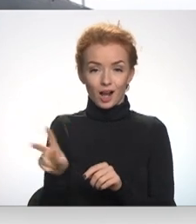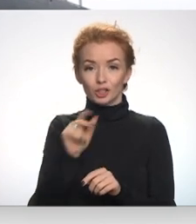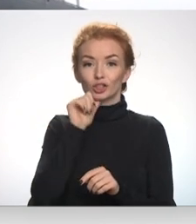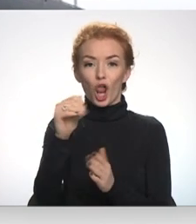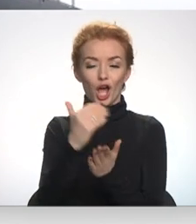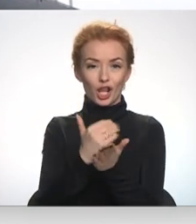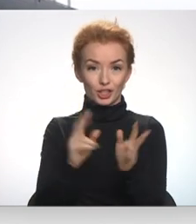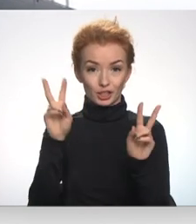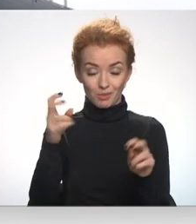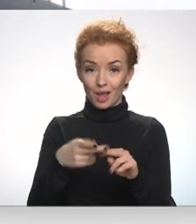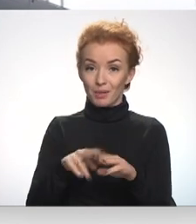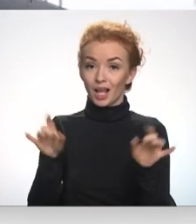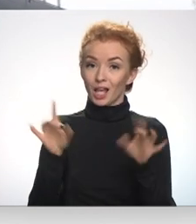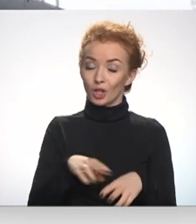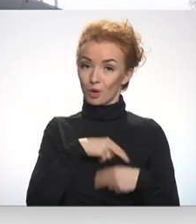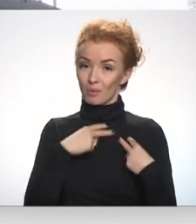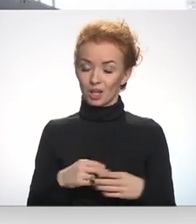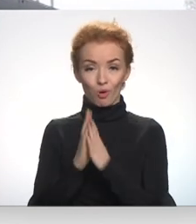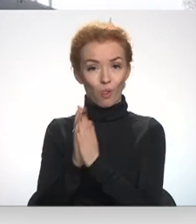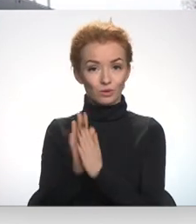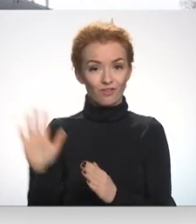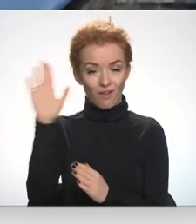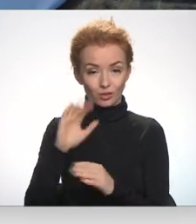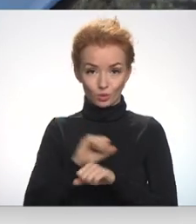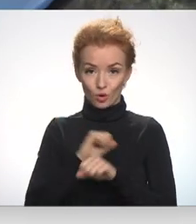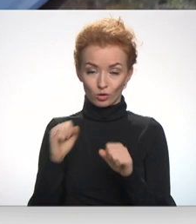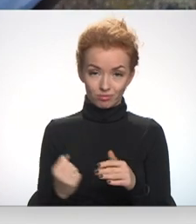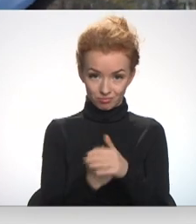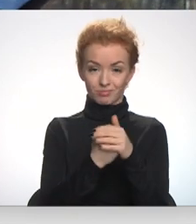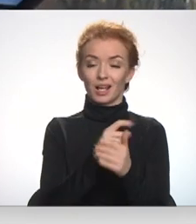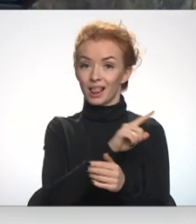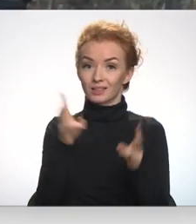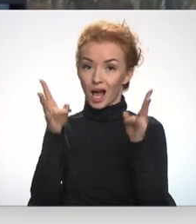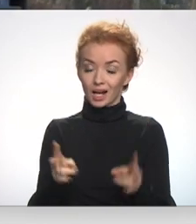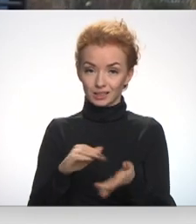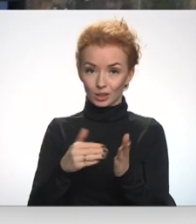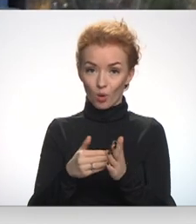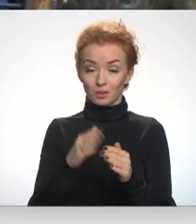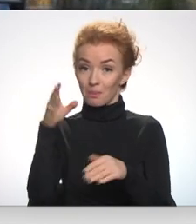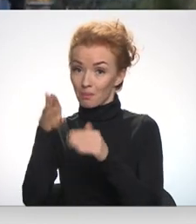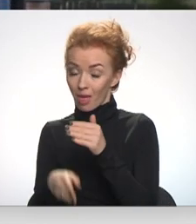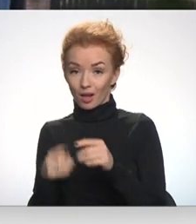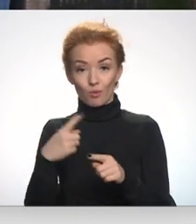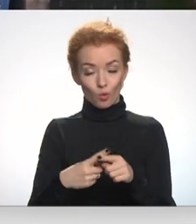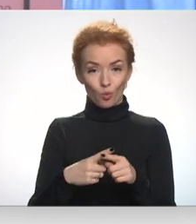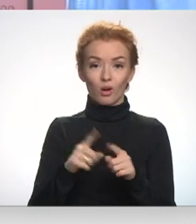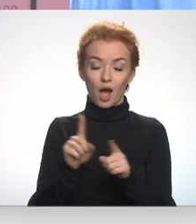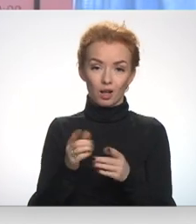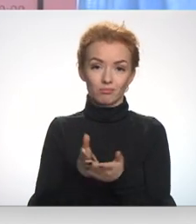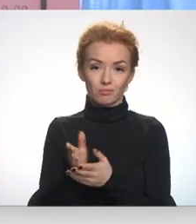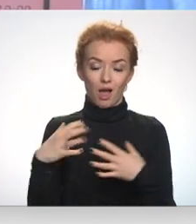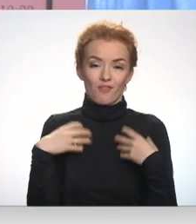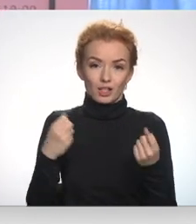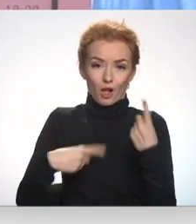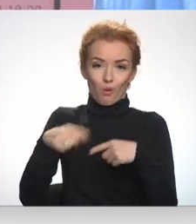Tāpēc Latvijas restorāna biedrība aicina valstī nodrošināt atbalsta sniegšanu līdz ārkārtējās situācijas beigām un nozaras atvesošanās periodā.